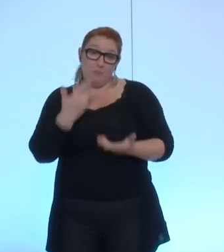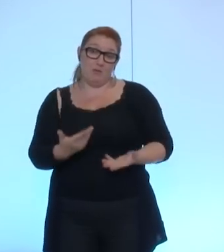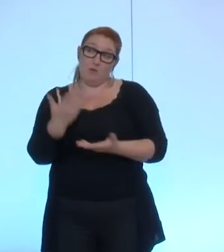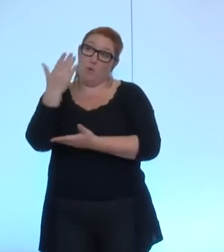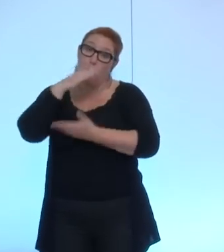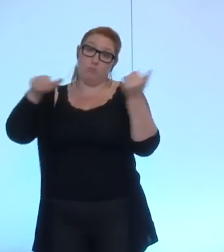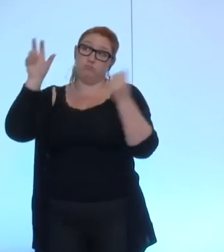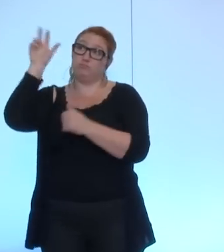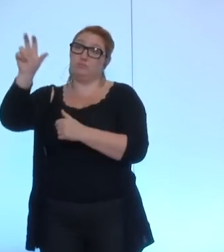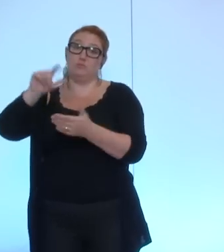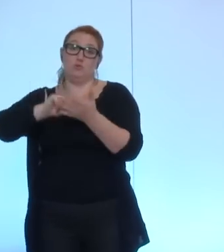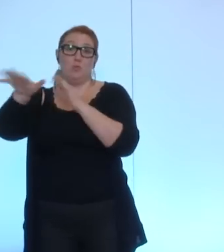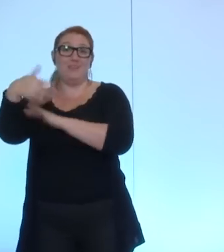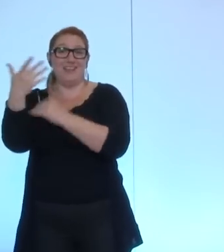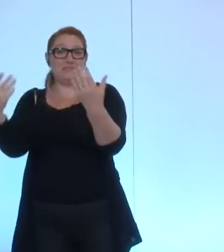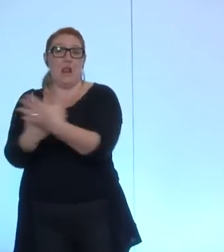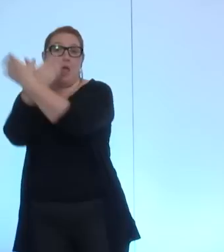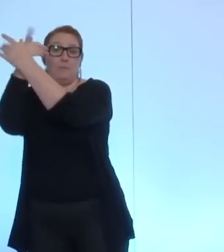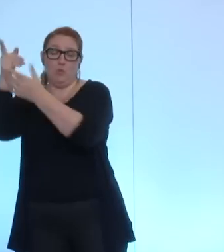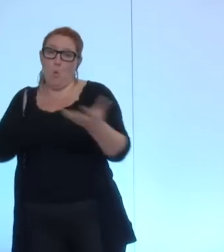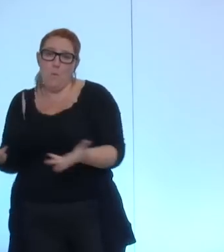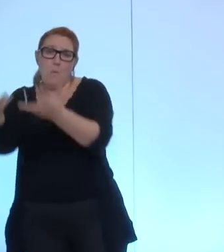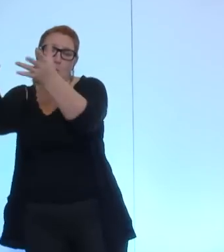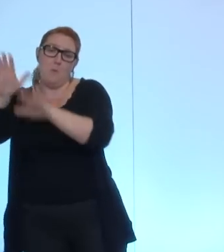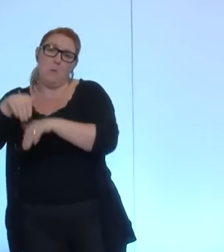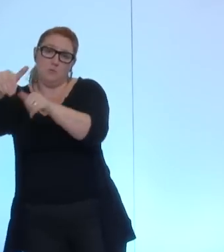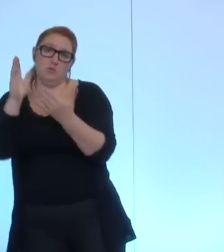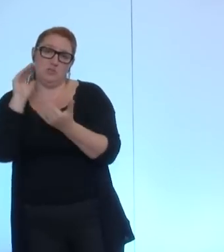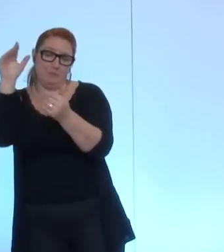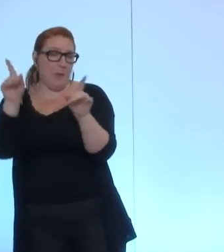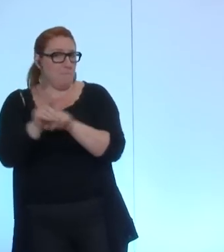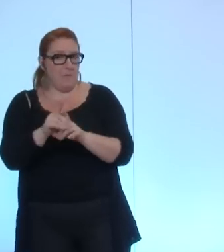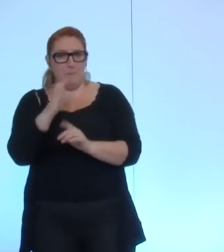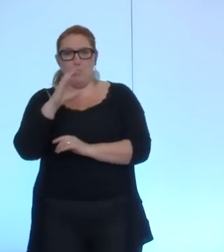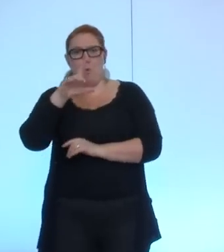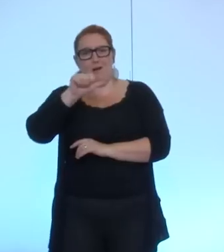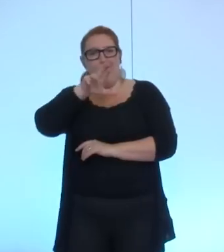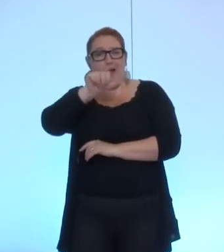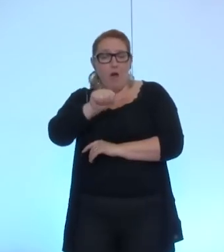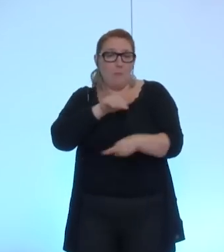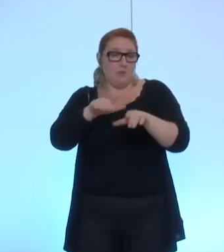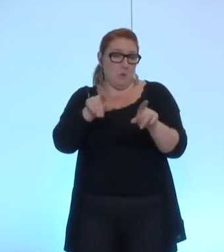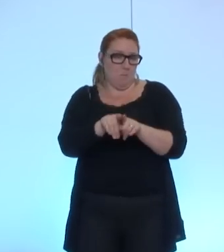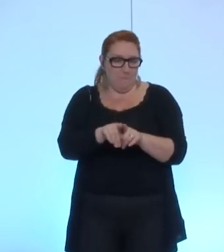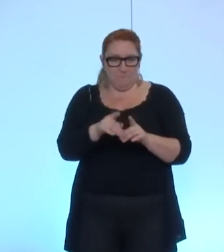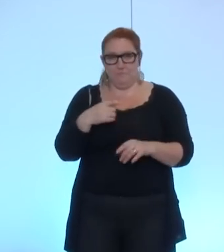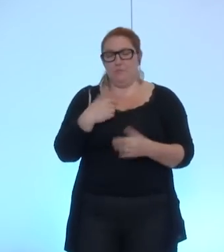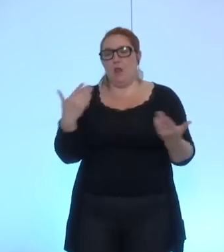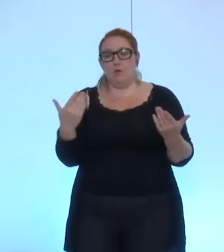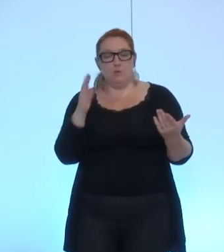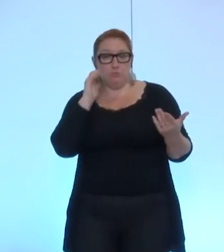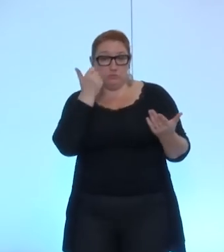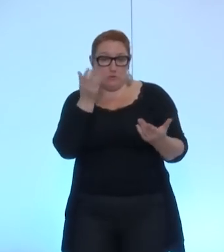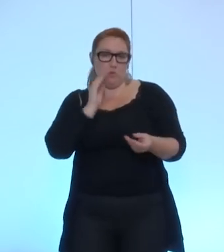métropole en 2015. La question est la même pour le Clara, même processus. Alors, ça m'amène à poser trois types de remarques.